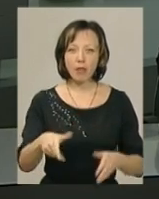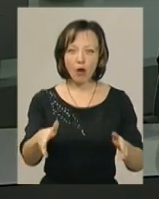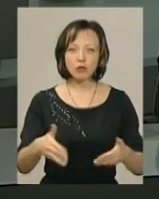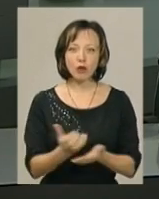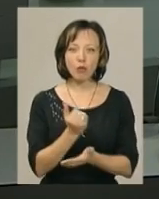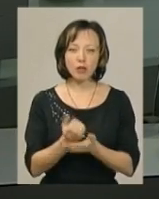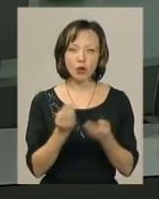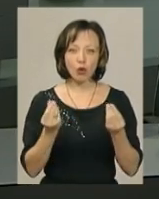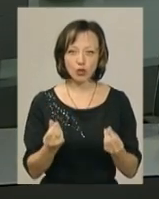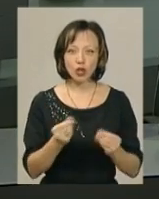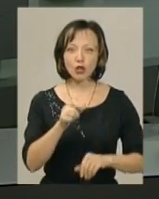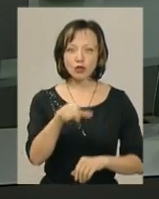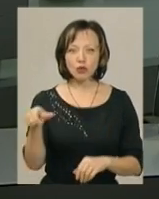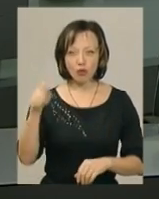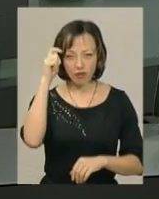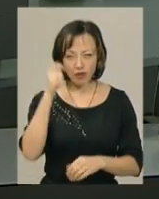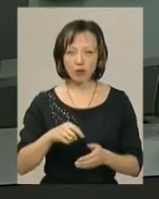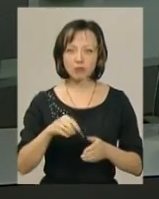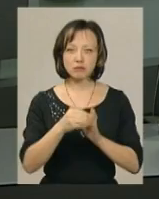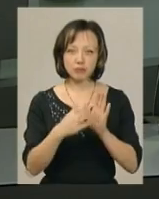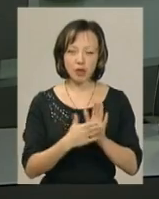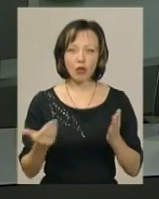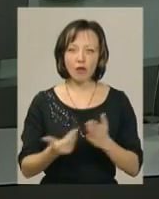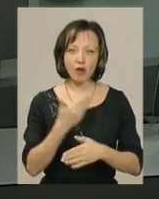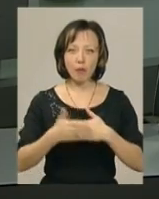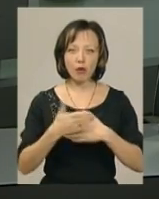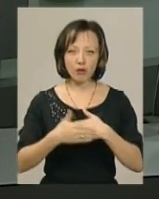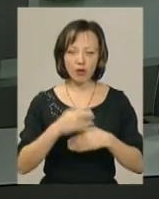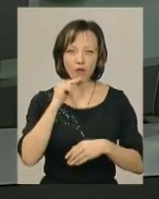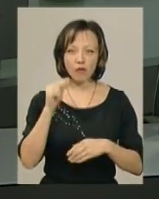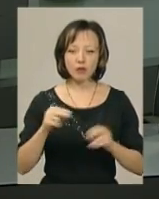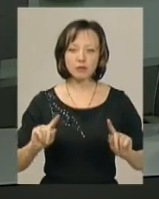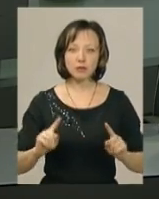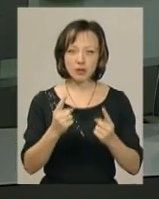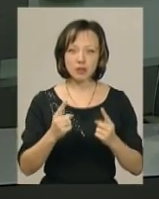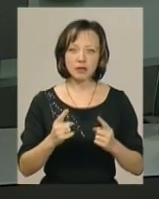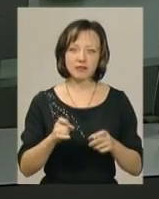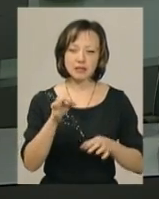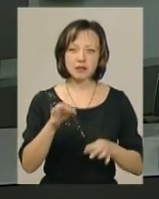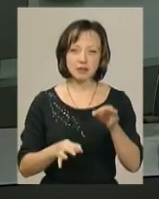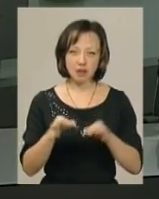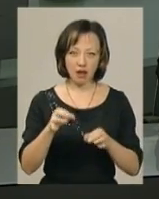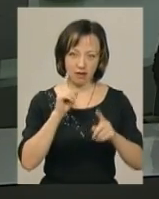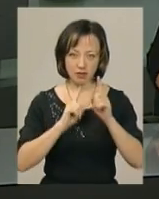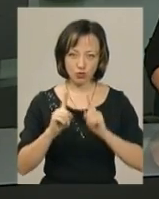заробити грошей. Тож, чоловіку призначили нове покарання, обвинуваченого взяли під варту в залі суду.